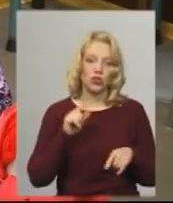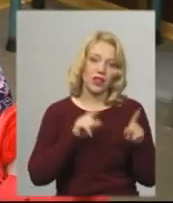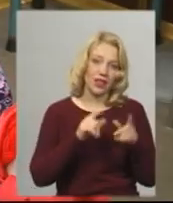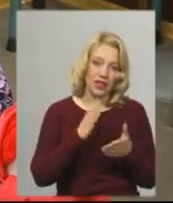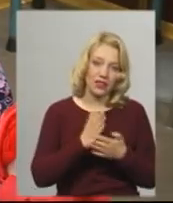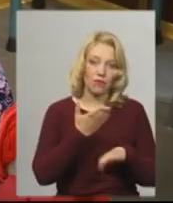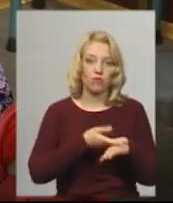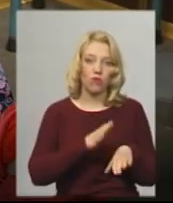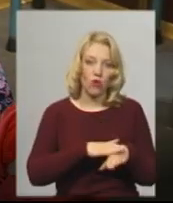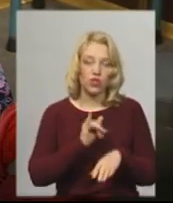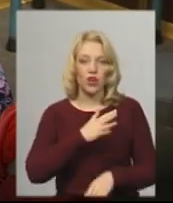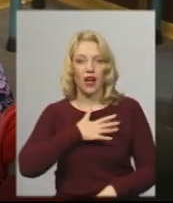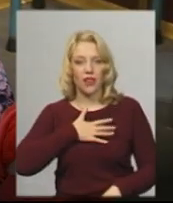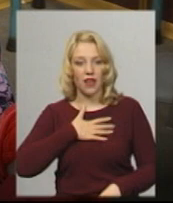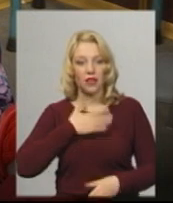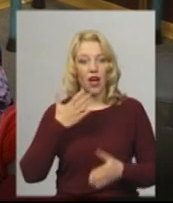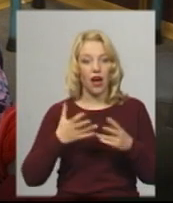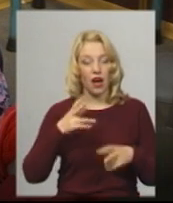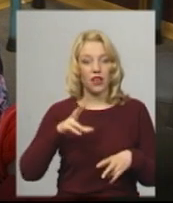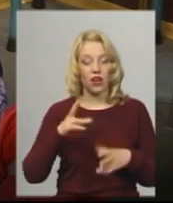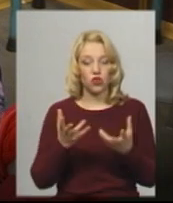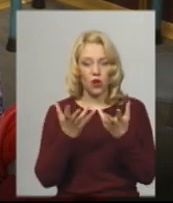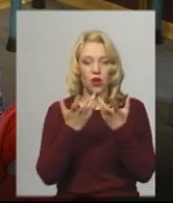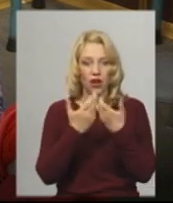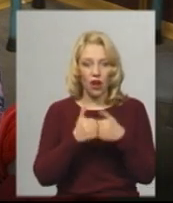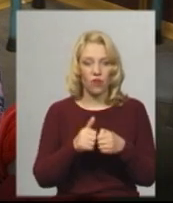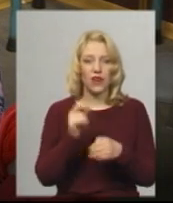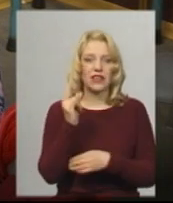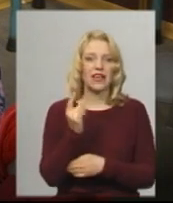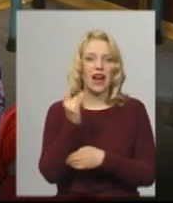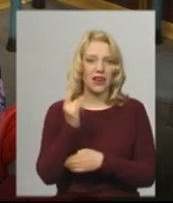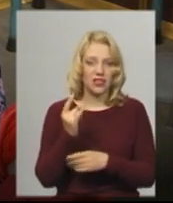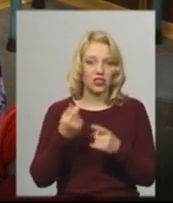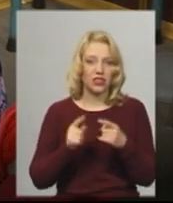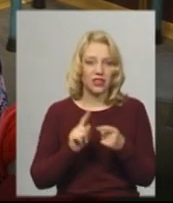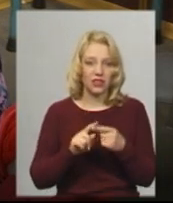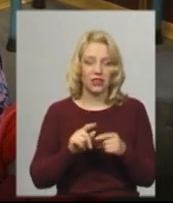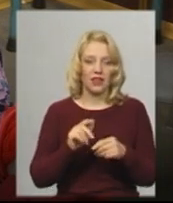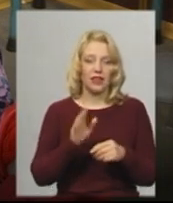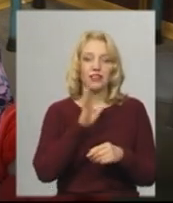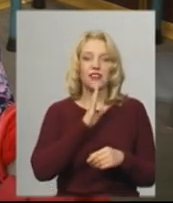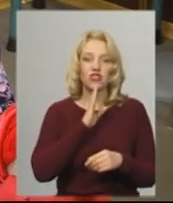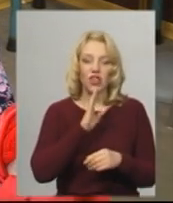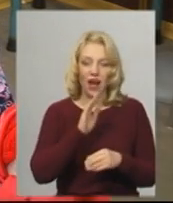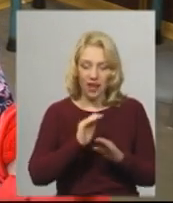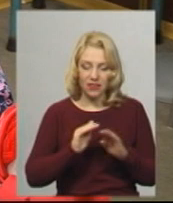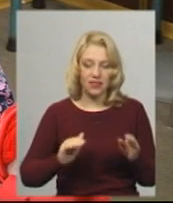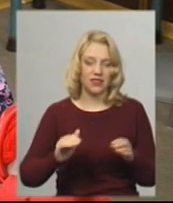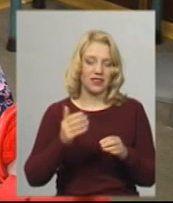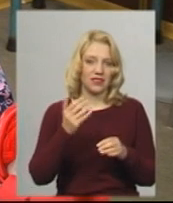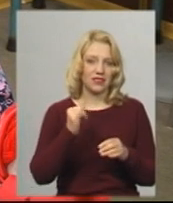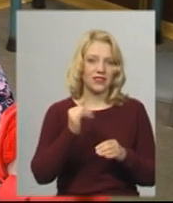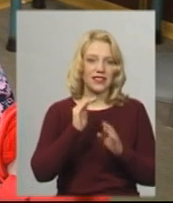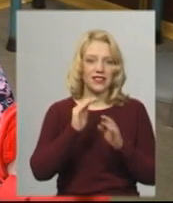та Канаді. А якщо ще рахувати ляльки тих дівчат і дітей, і чоловіків, які